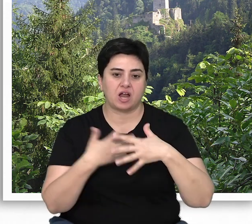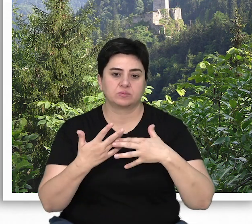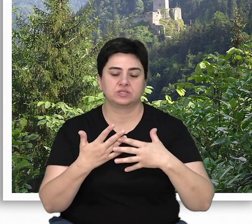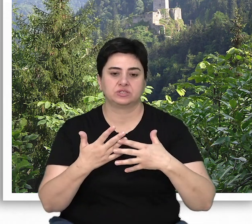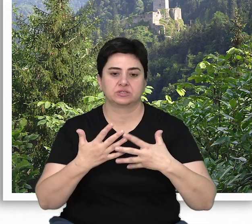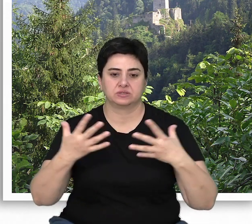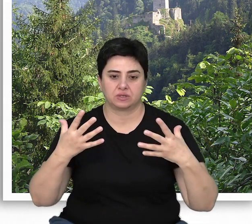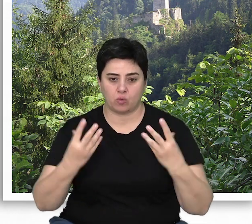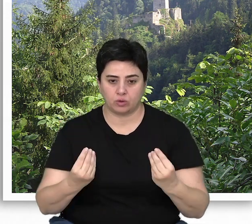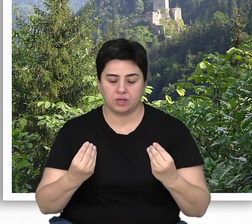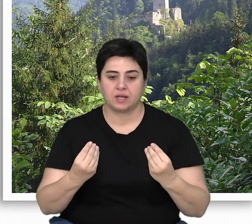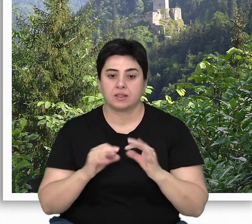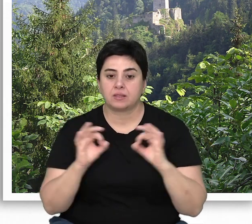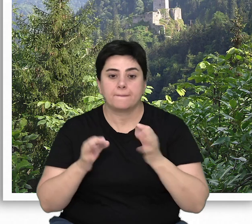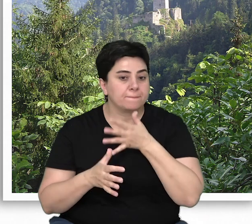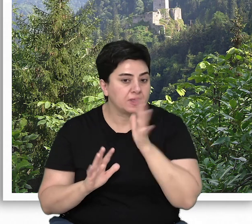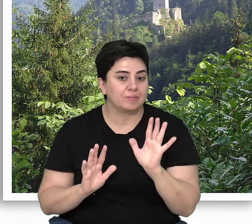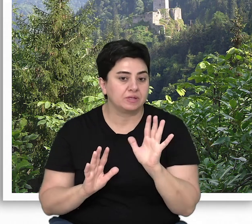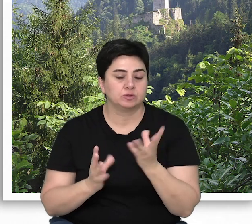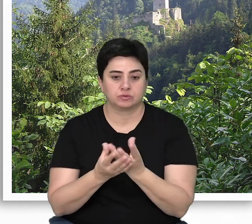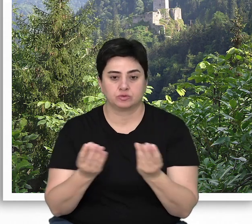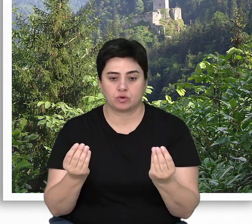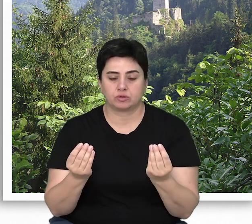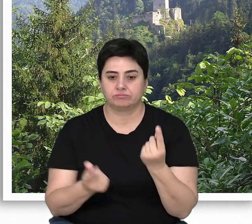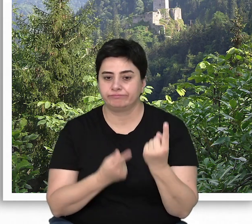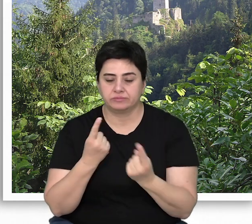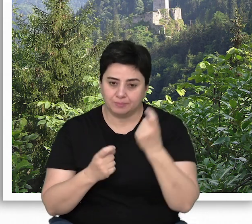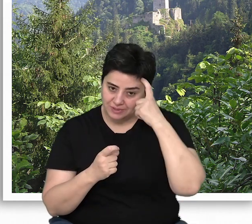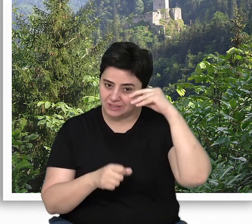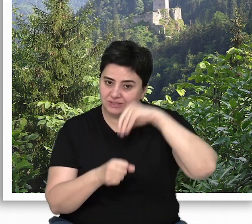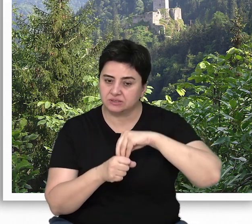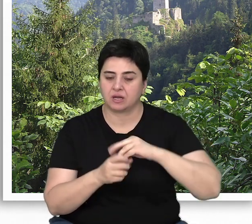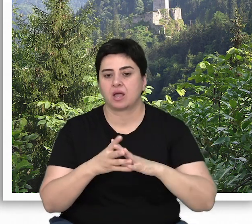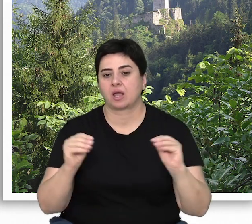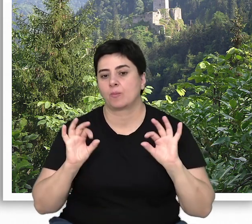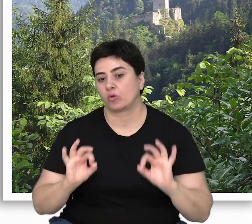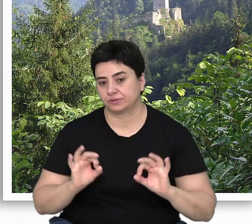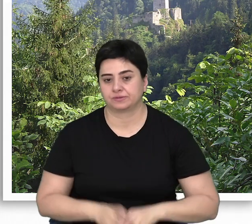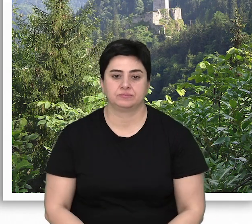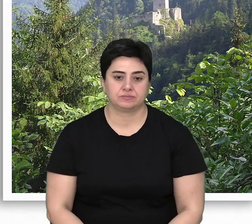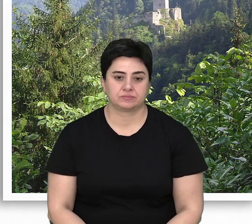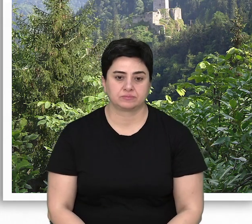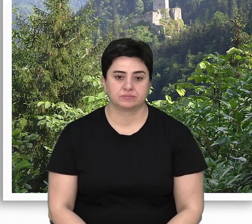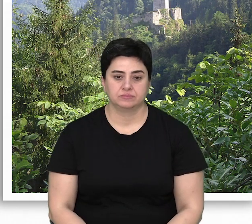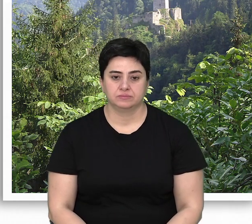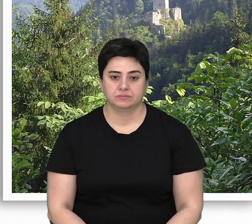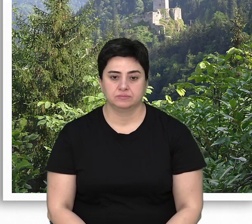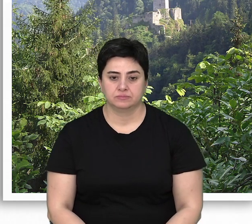karmaşık ilişkilerin olduğu ve henüz bilmediğimiz çok sayıda ekolojik bilginin de yok olmasına neden olmaktadır.